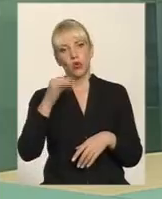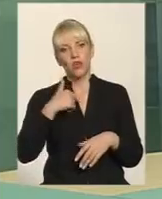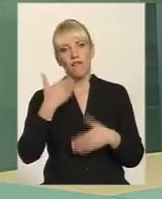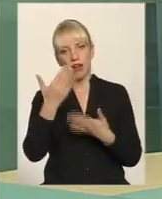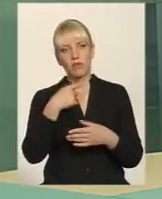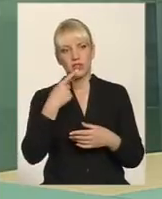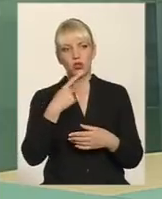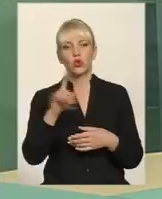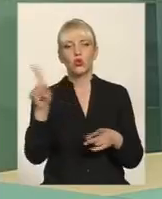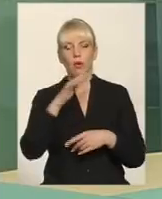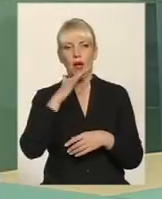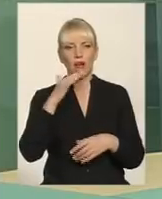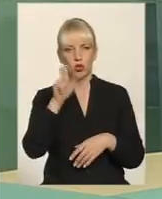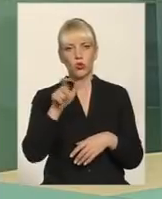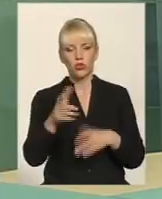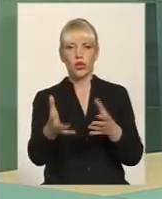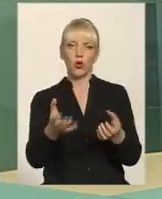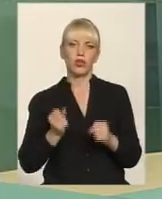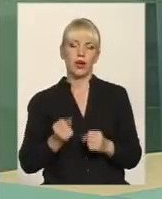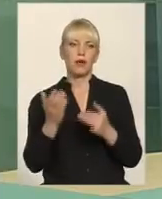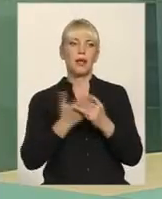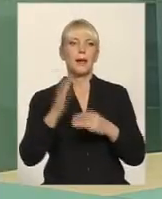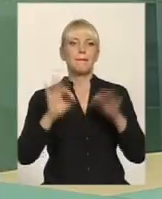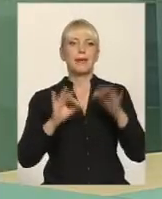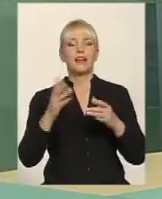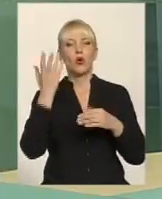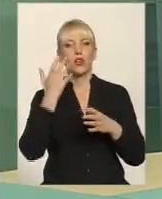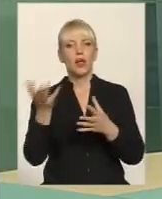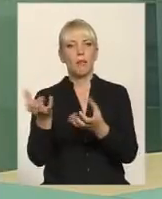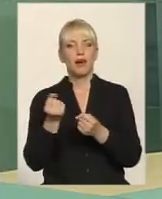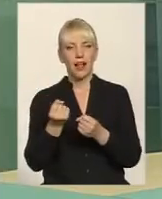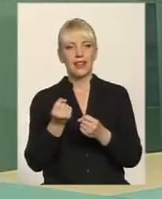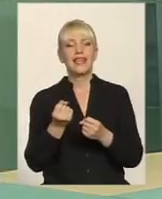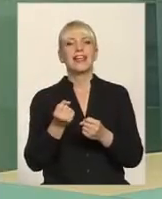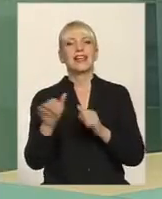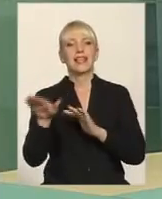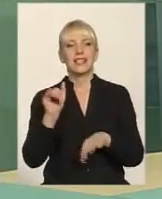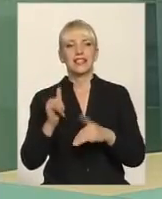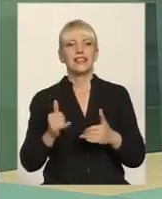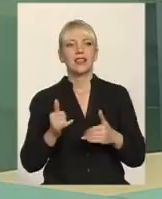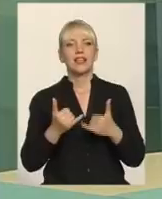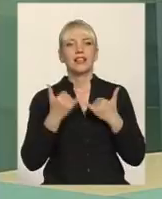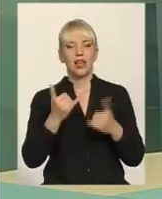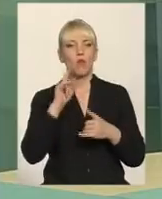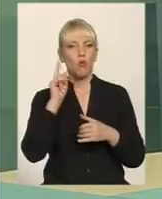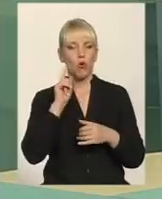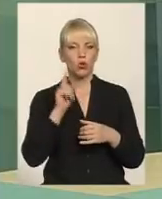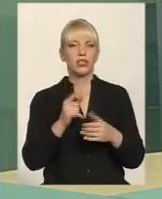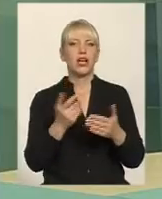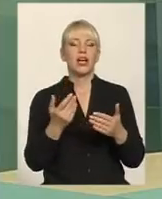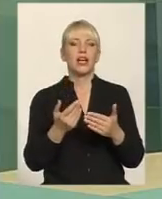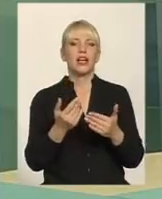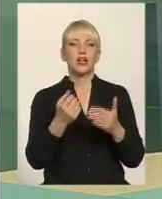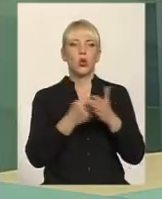пільгу, коли брали кредит, наприклад, для молоді, колись до 28, сьогодні до 35 років, отримали житло